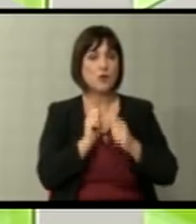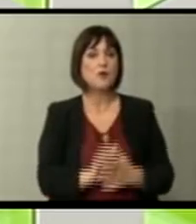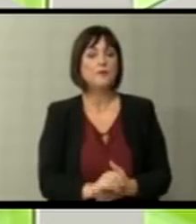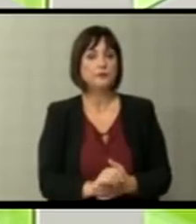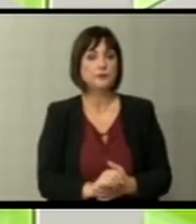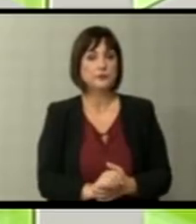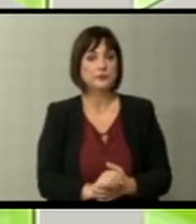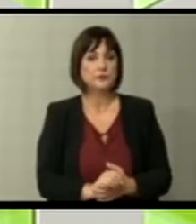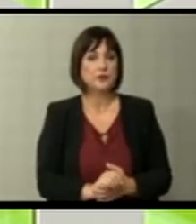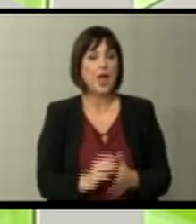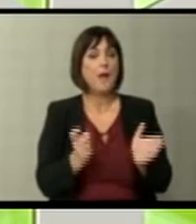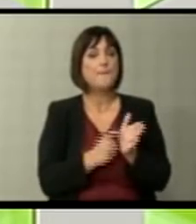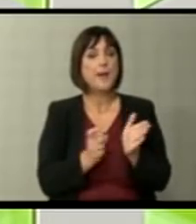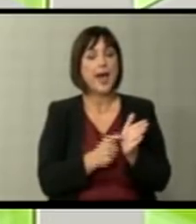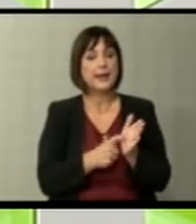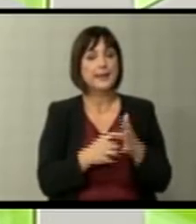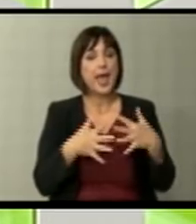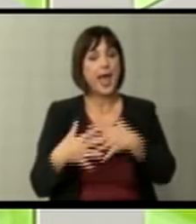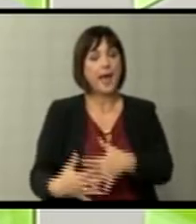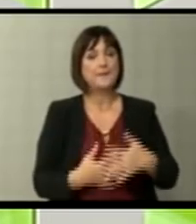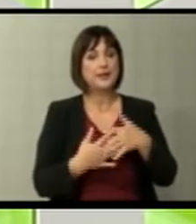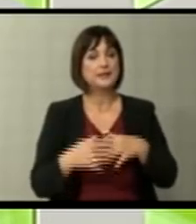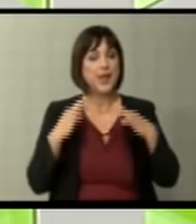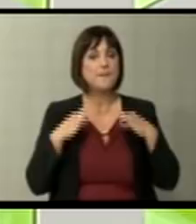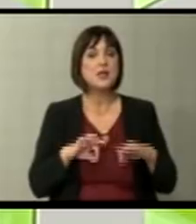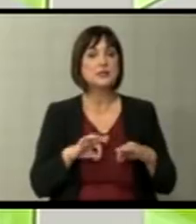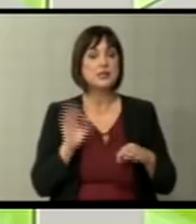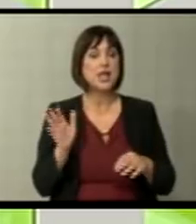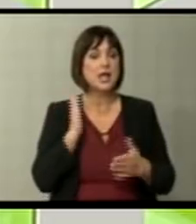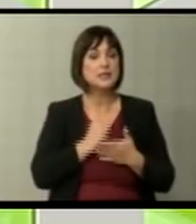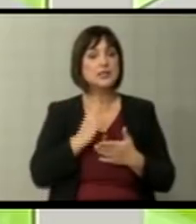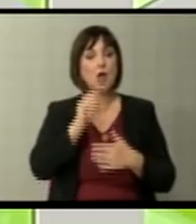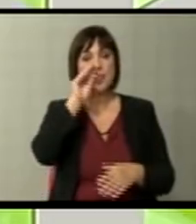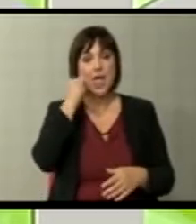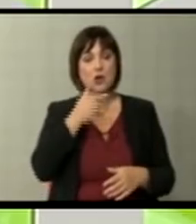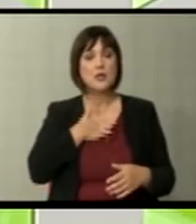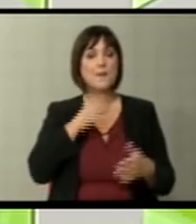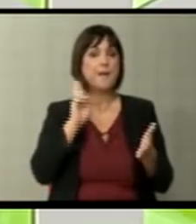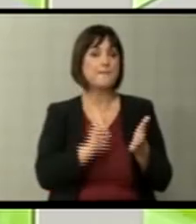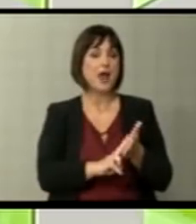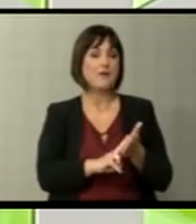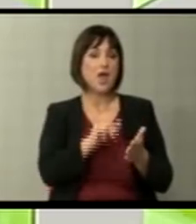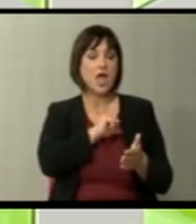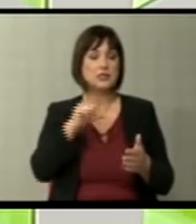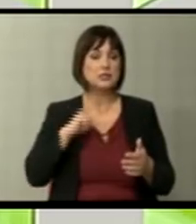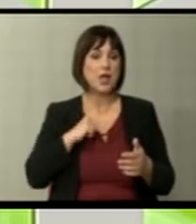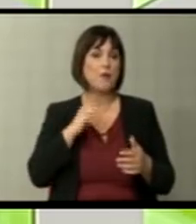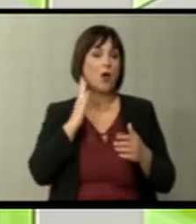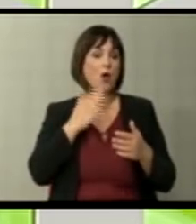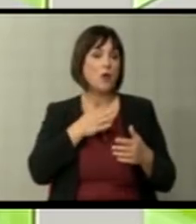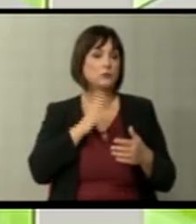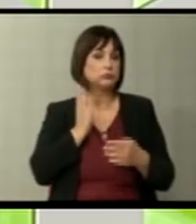барањето на Американскиот председател дека секој народ има право на самоопределување,